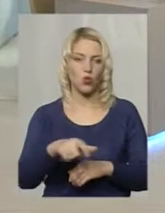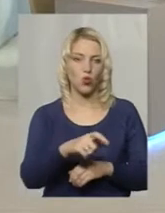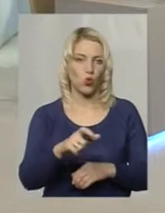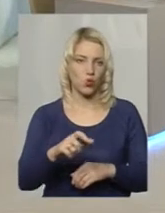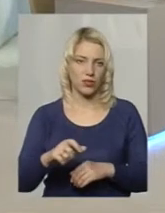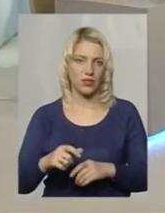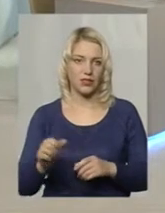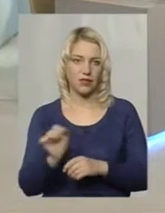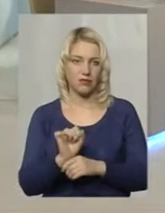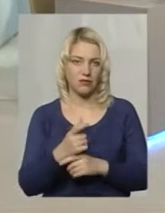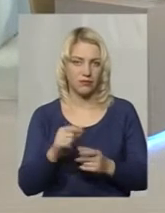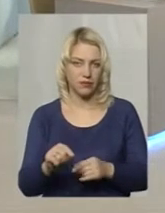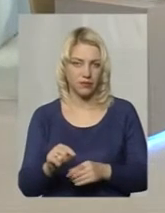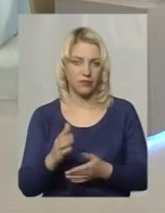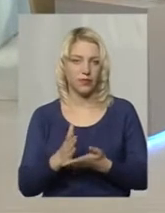дорозі.